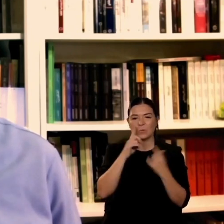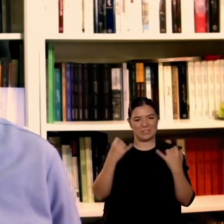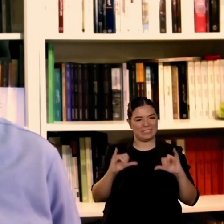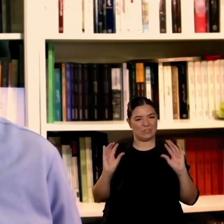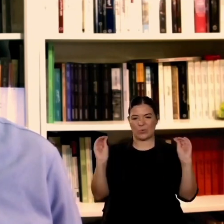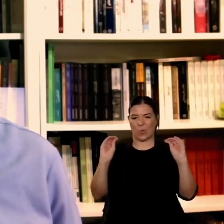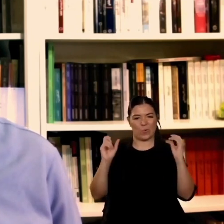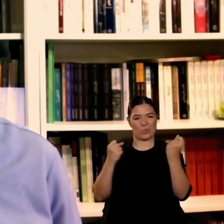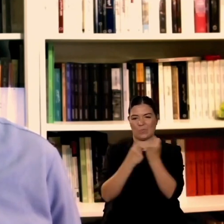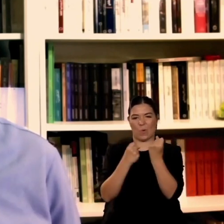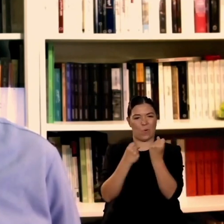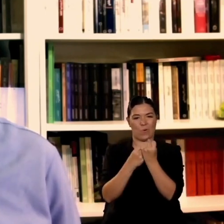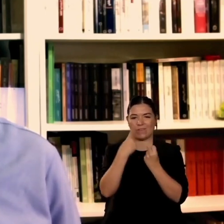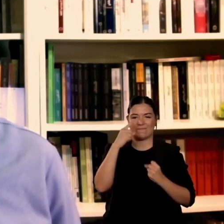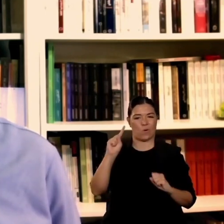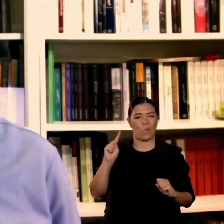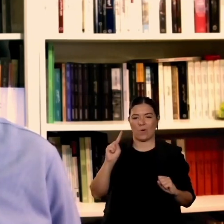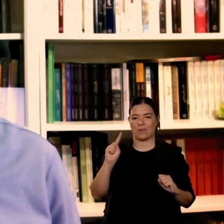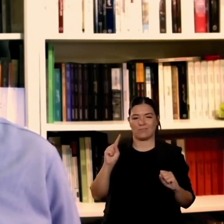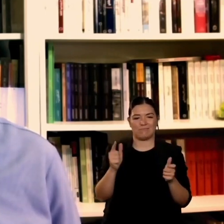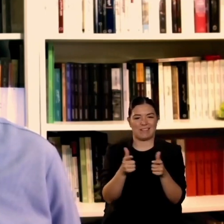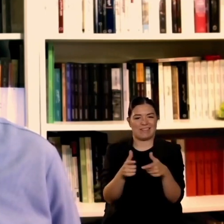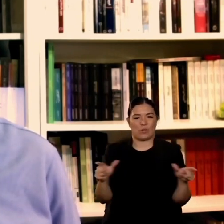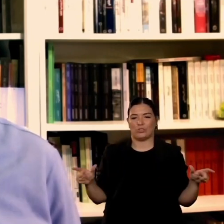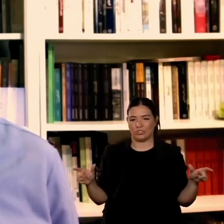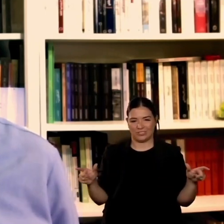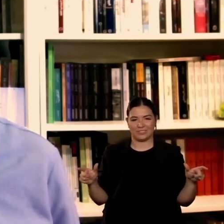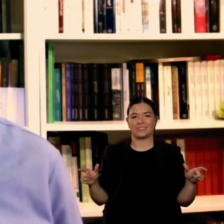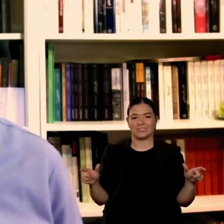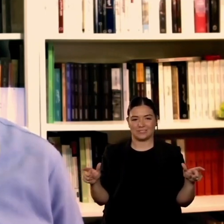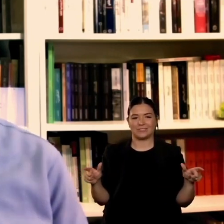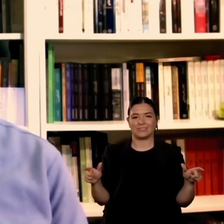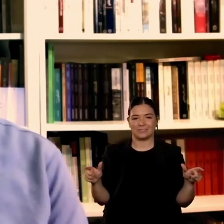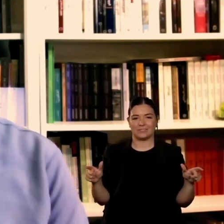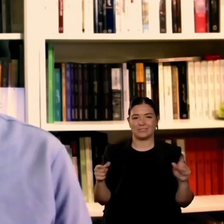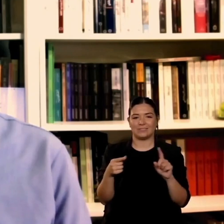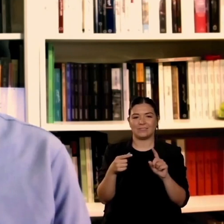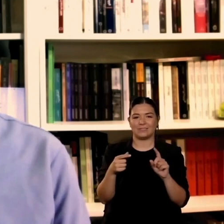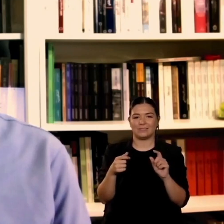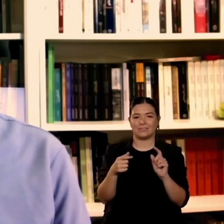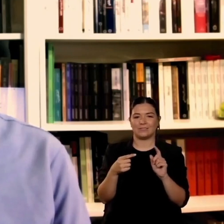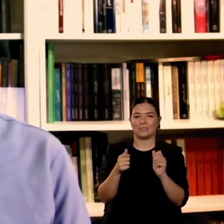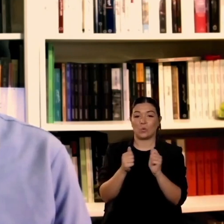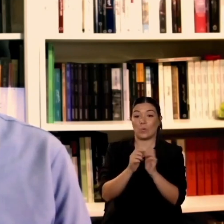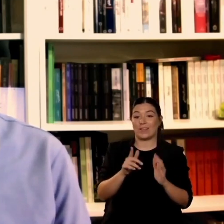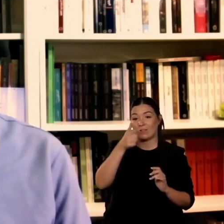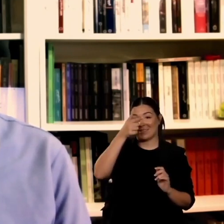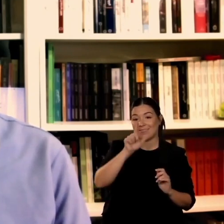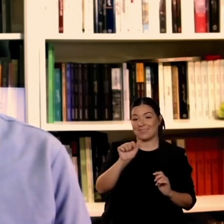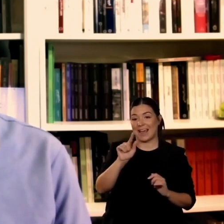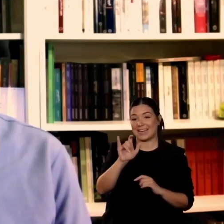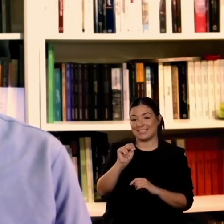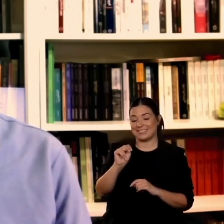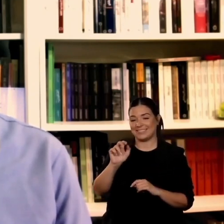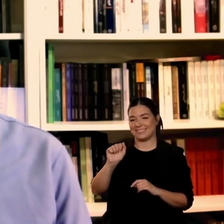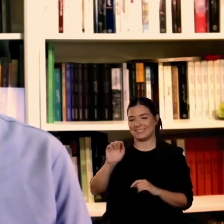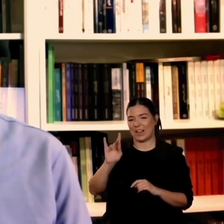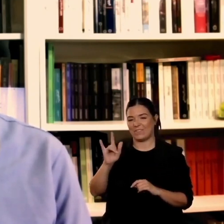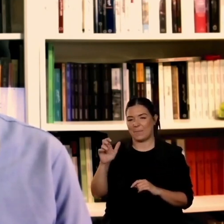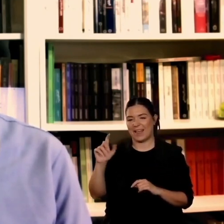iniziato scratch mi è sembrato qualcosa di naturale non ho pensato tanto alle ragioni o alla filosofia che c'era di dietro veramente